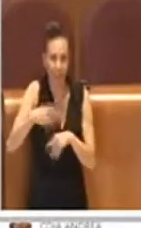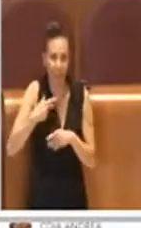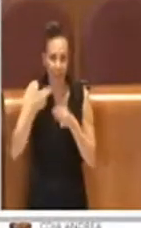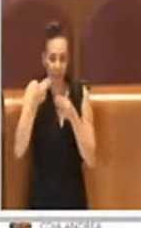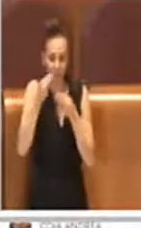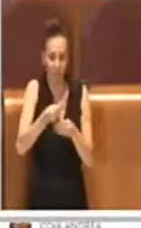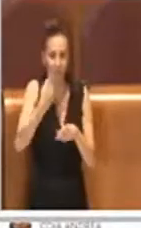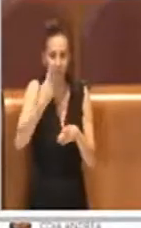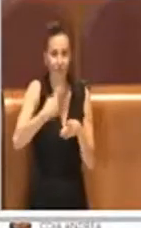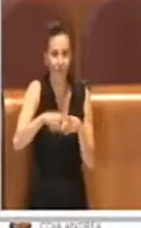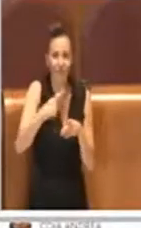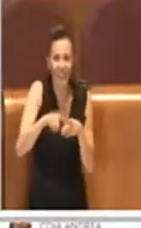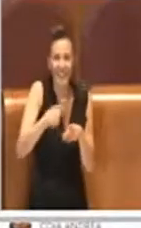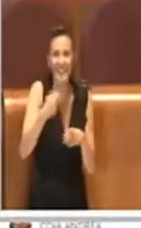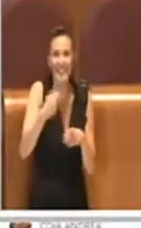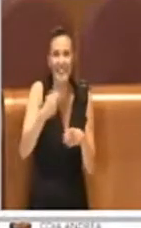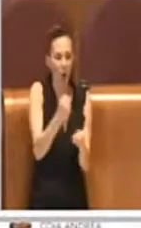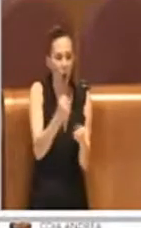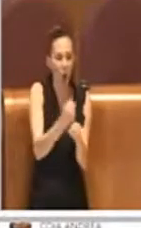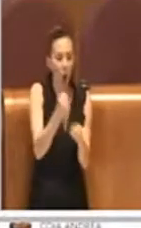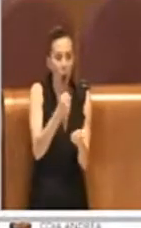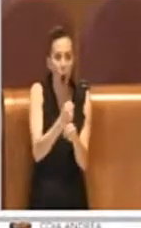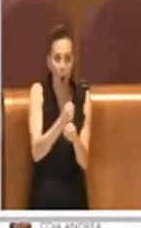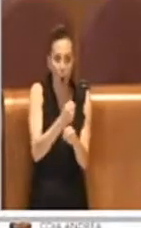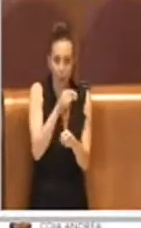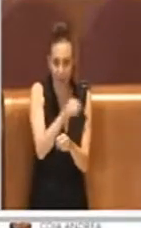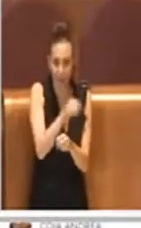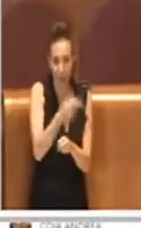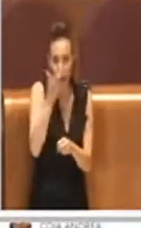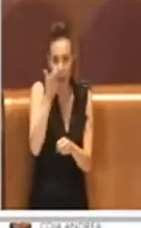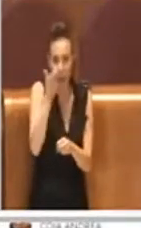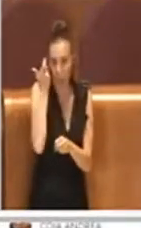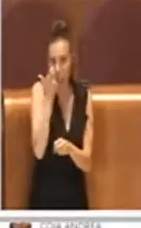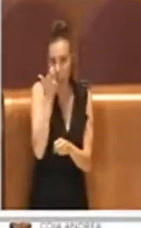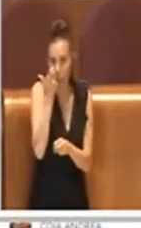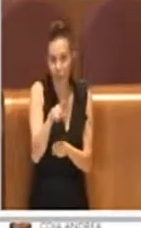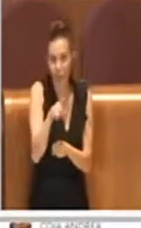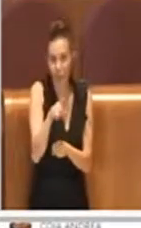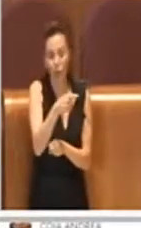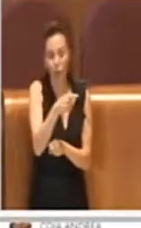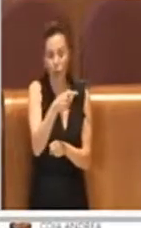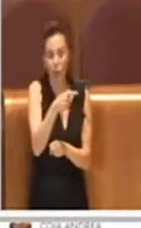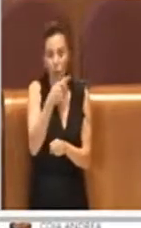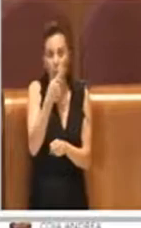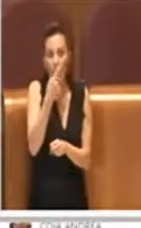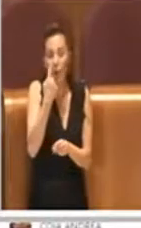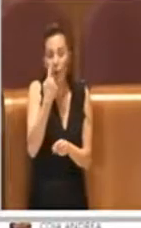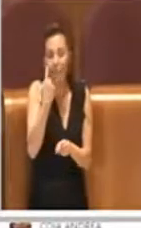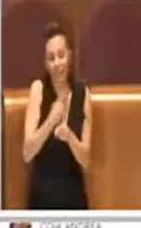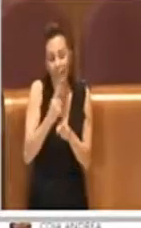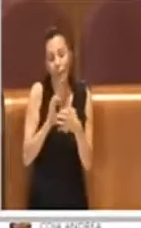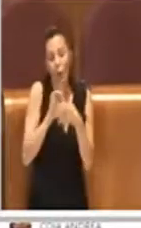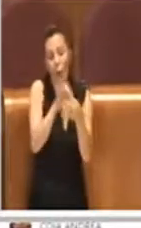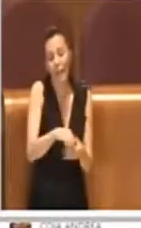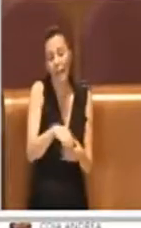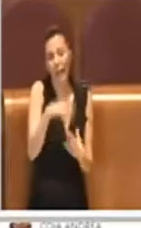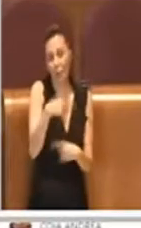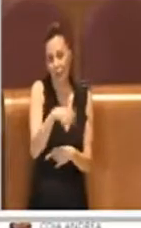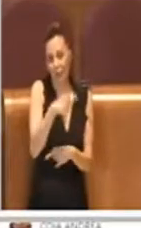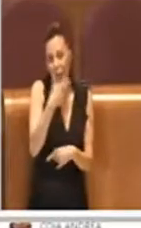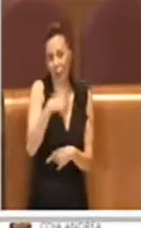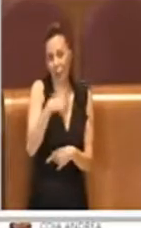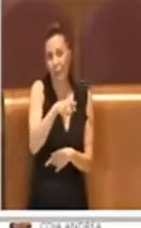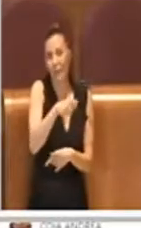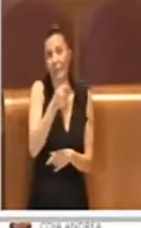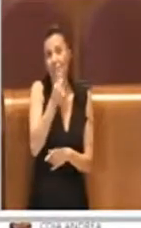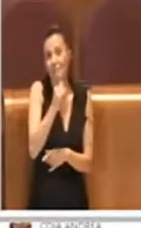delle opere che altrimenti non sarebbero realizzabili per le grandi disponibilità necessarie. La seconda cosa che vorrei dire, perché se no